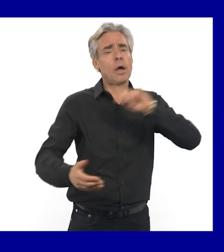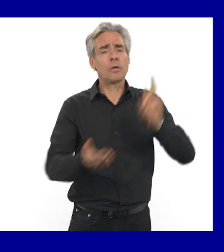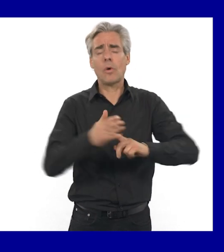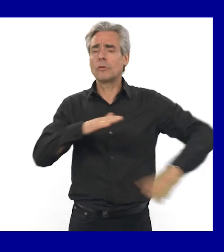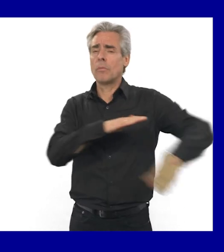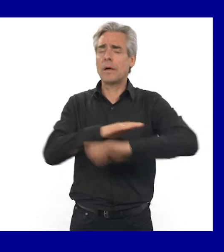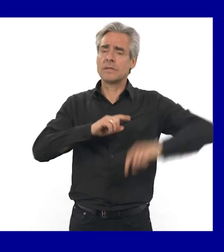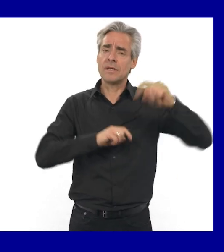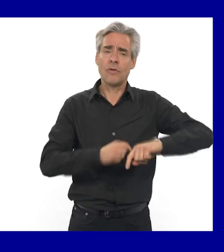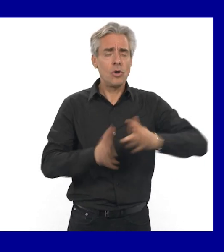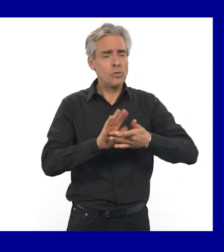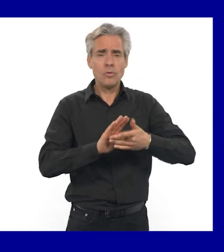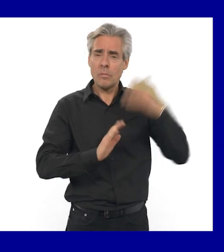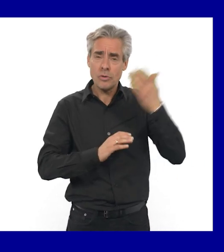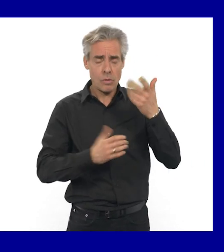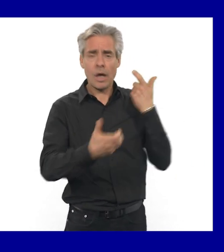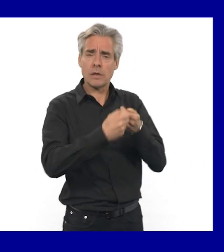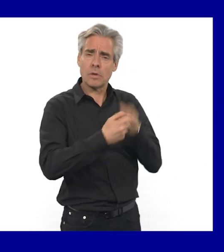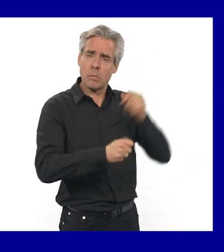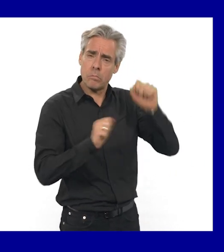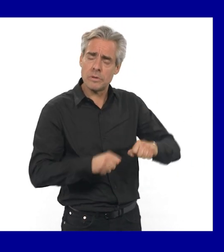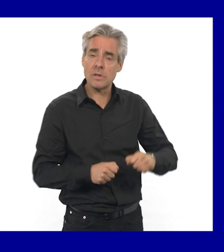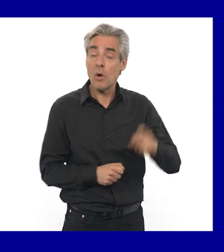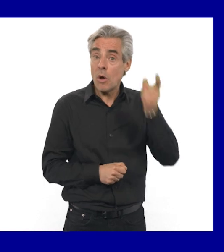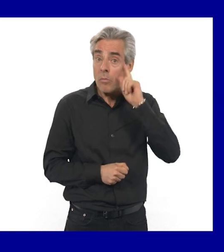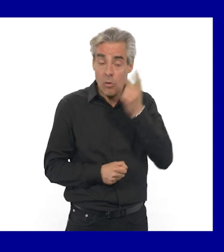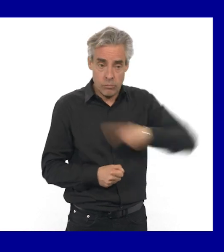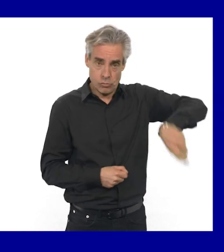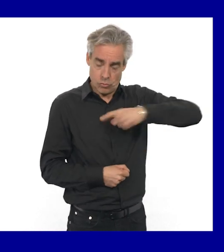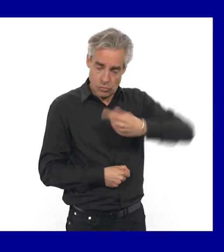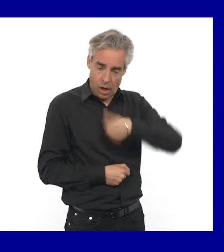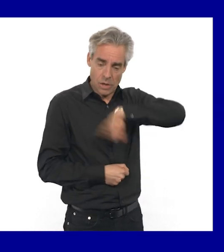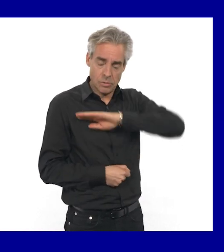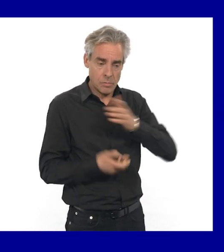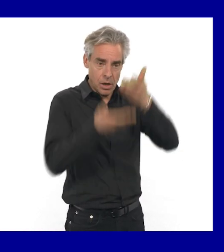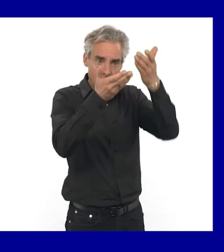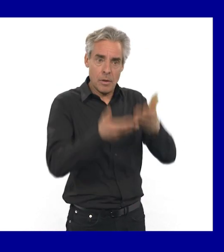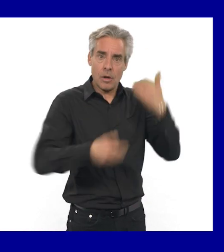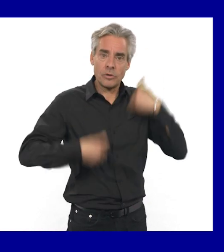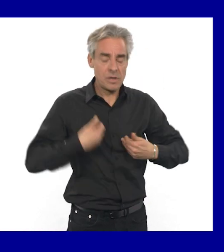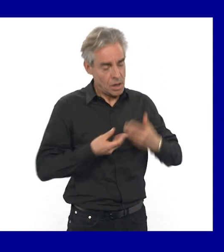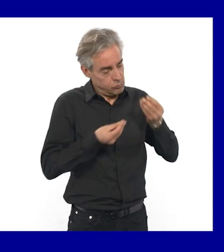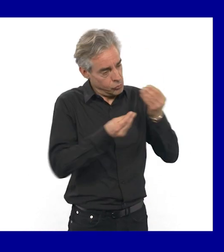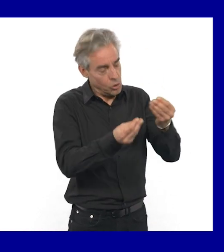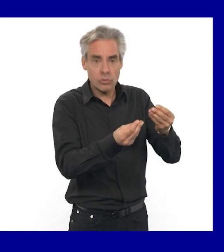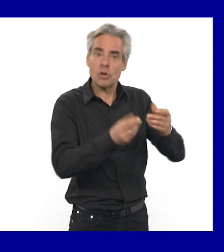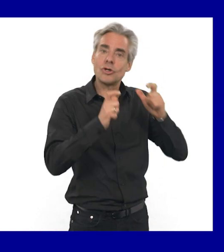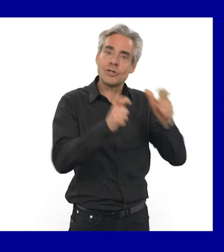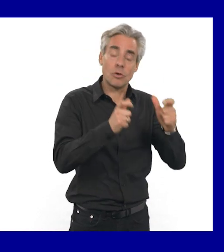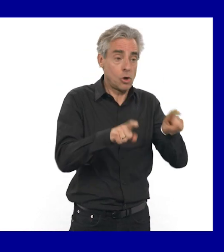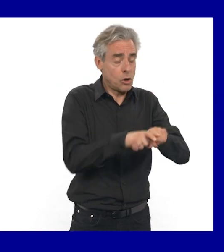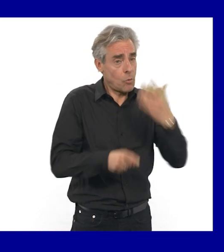quels que soient les besoins spécifiques. Car il en va de notre responsabilité de permettre aux personnes en situation de handicap,